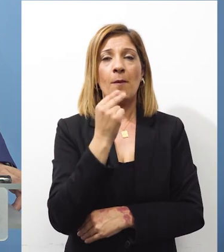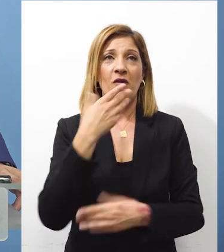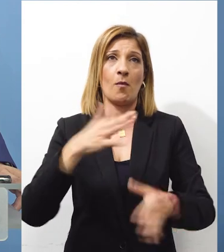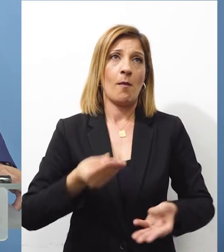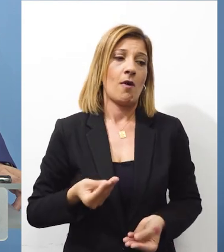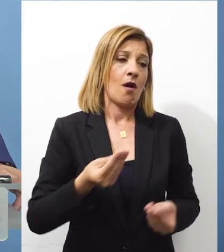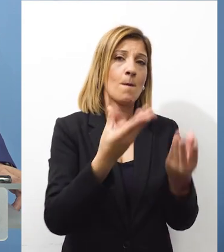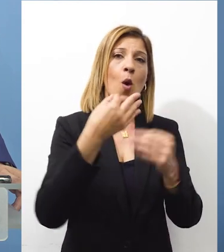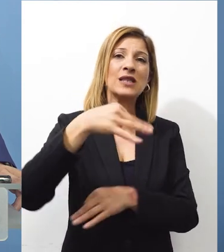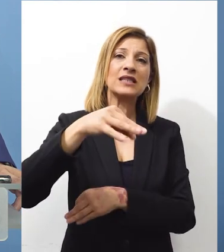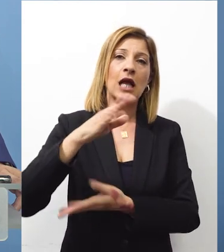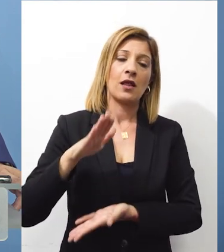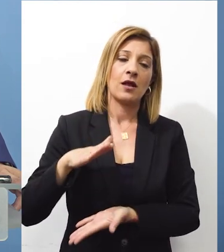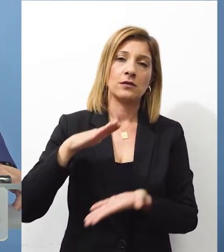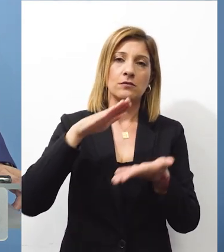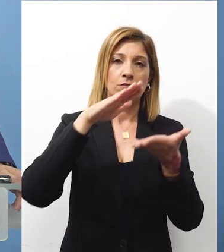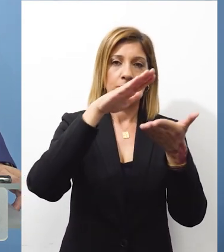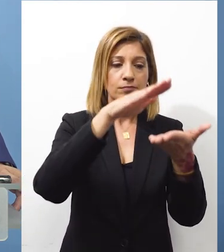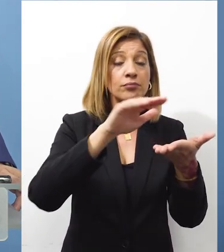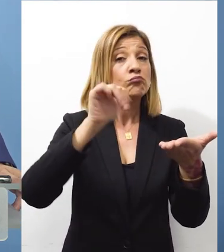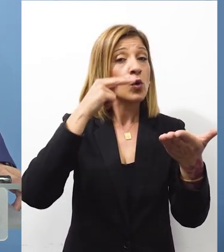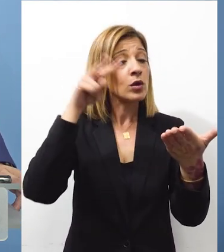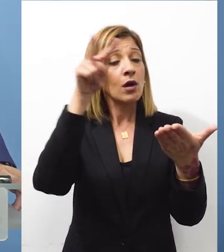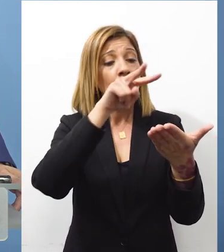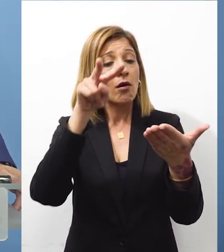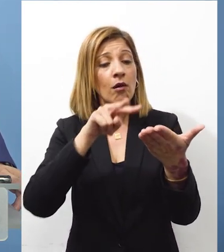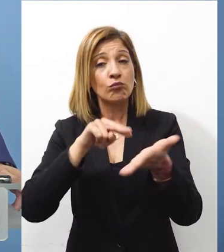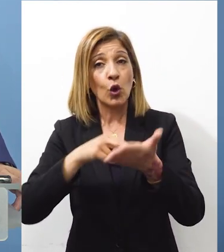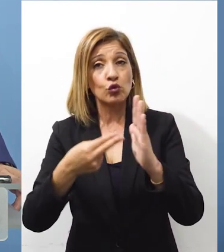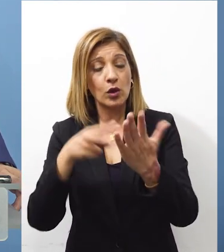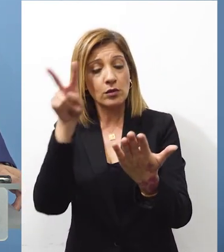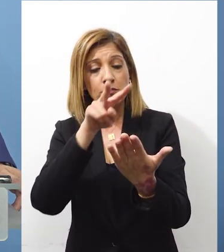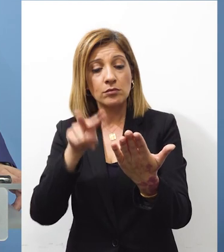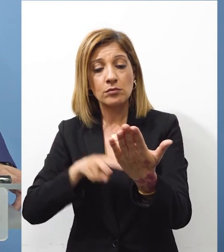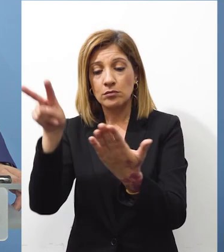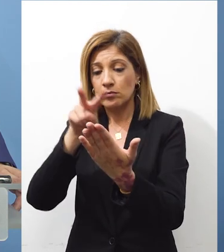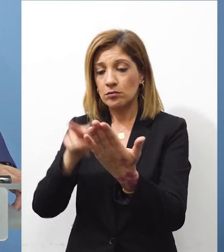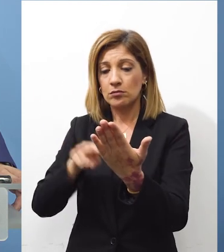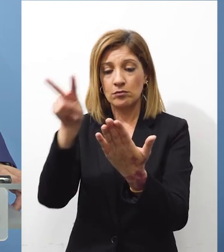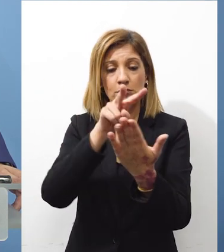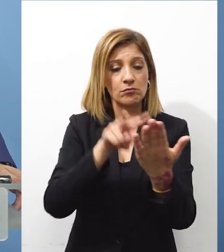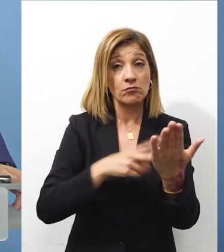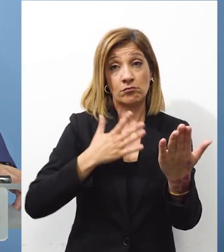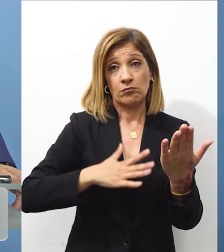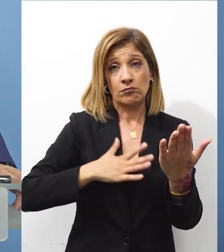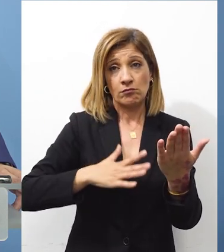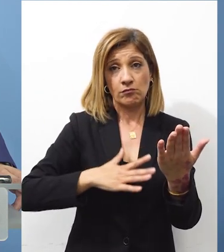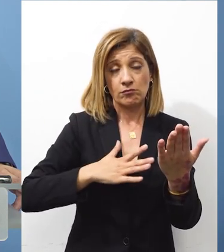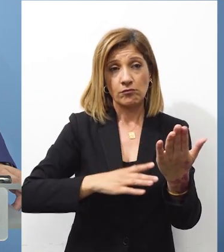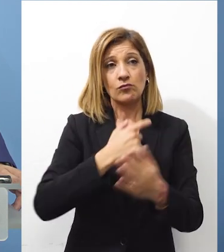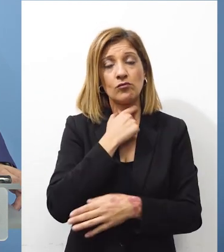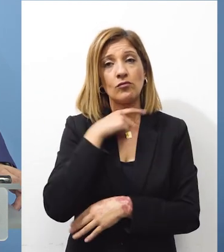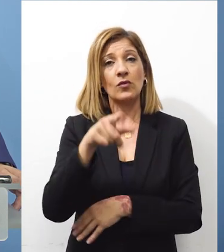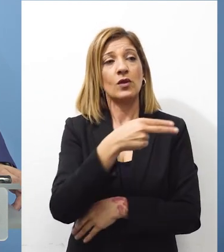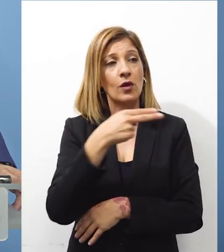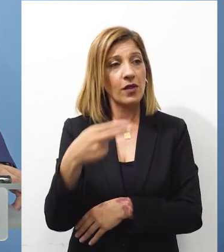μια πολυσελίδη έκθεση Την οποία θα πρέπει πρώτα να μελετηθεί Με την διέουσα προσοχή Και με την εντελεχή μελέτη Που χρήζει